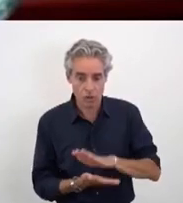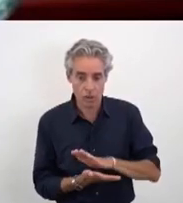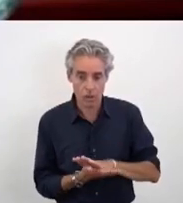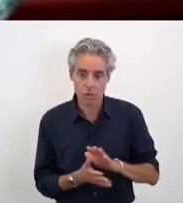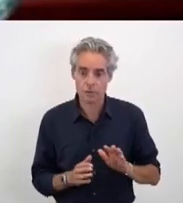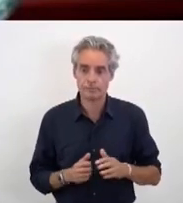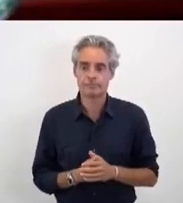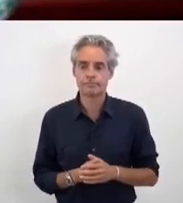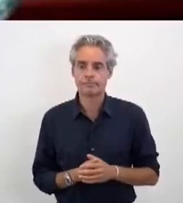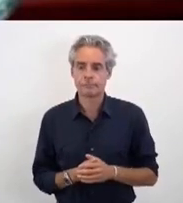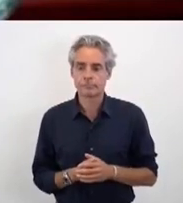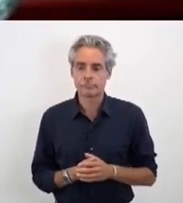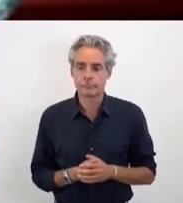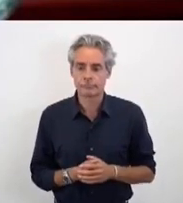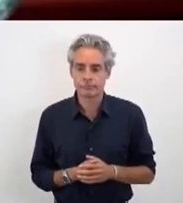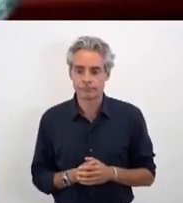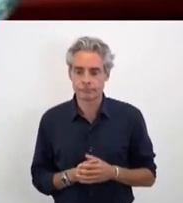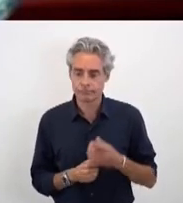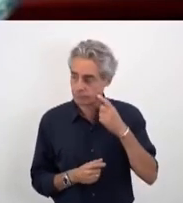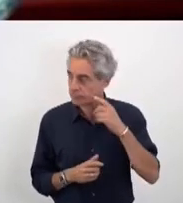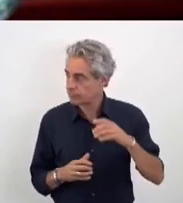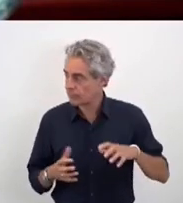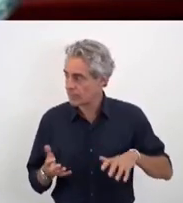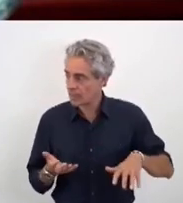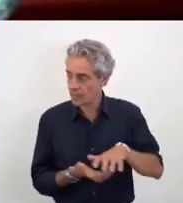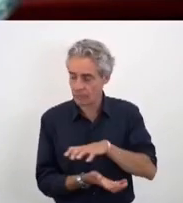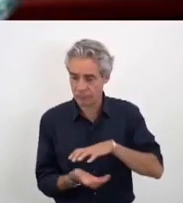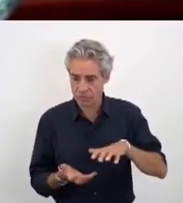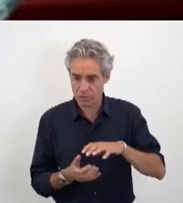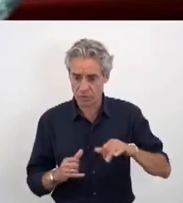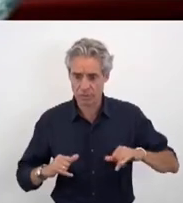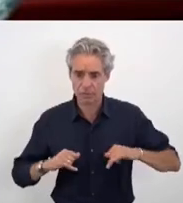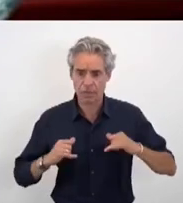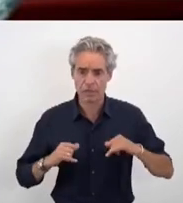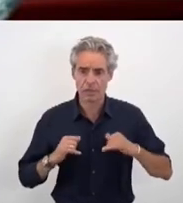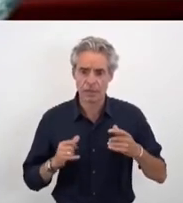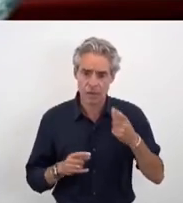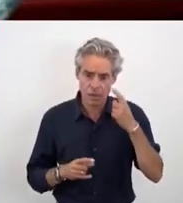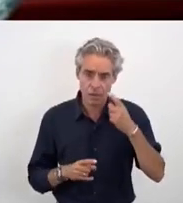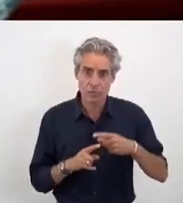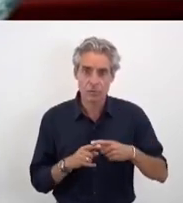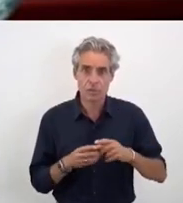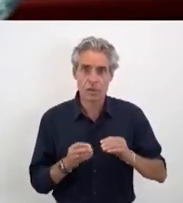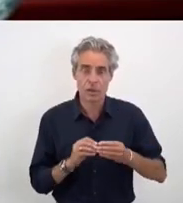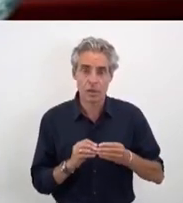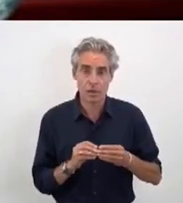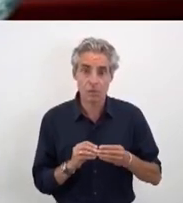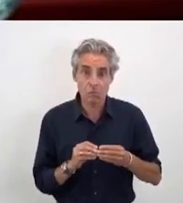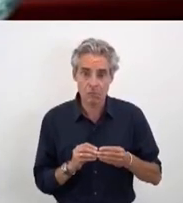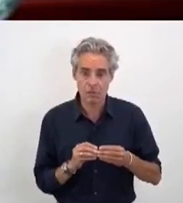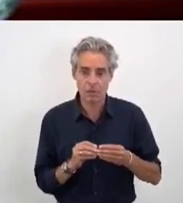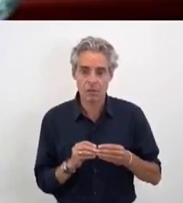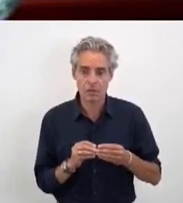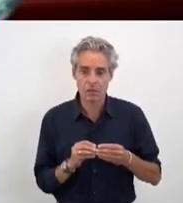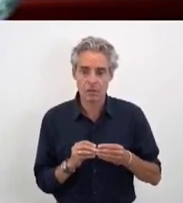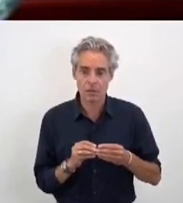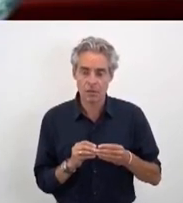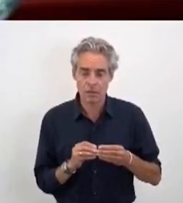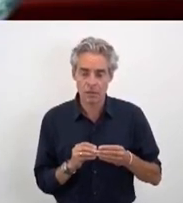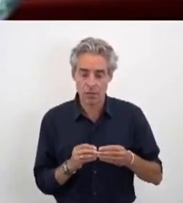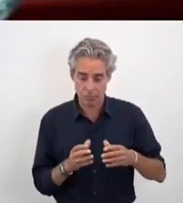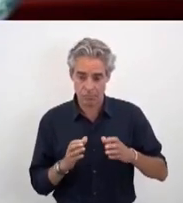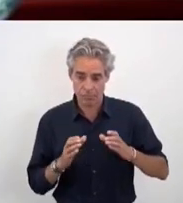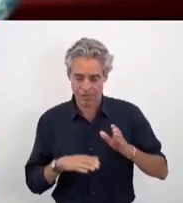phénomènes, finalement, de rixes entre les jeunes. y a aussi tout l'enjeu de la prévention, et il me semble, au collège, et